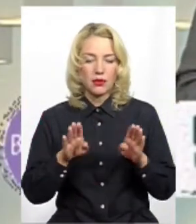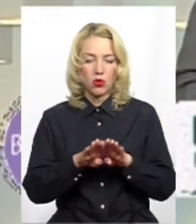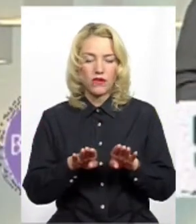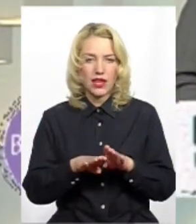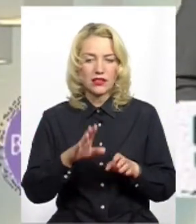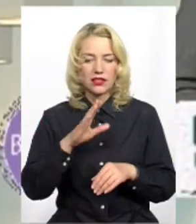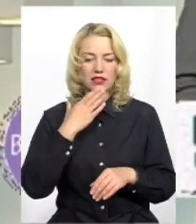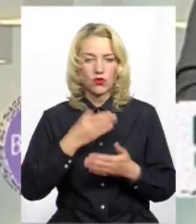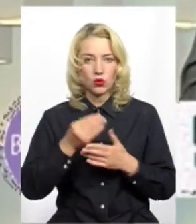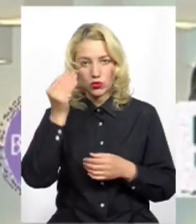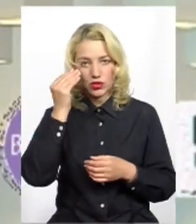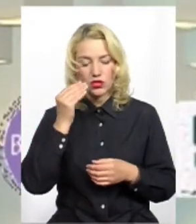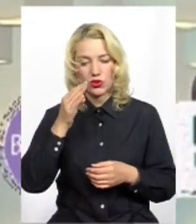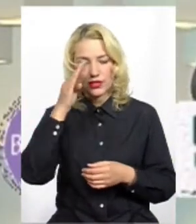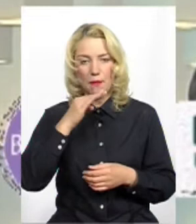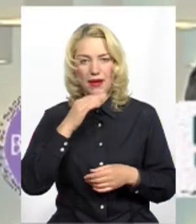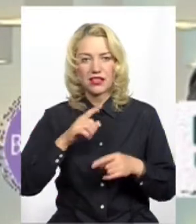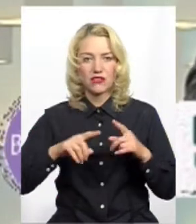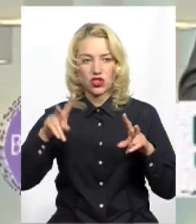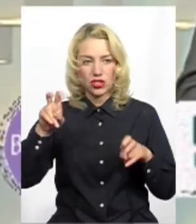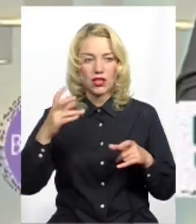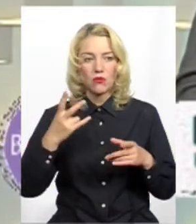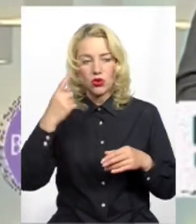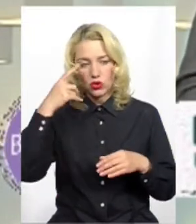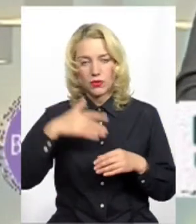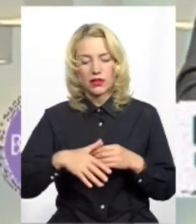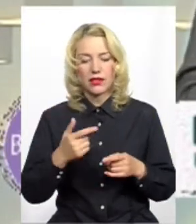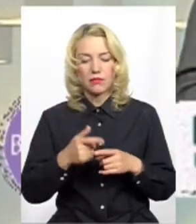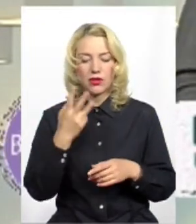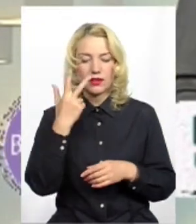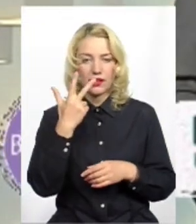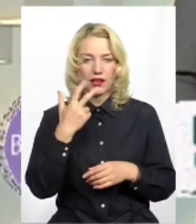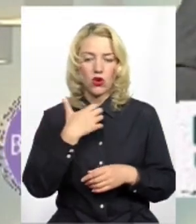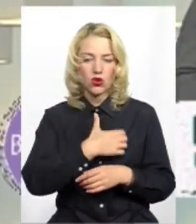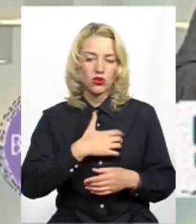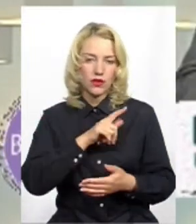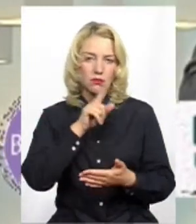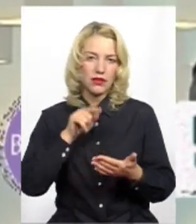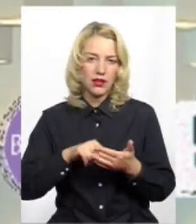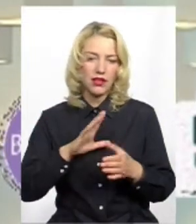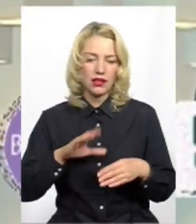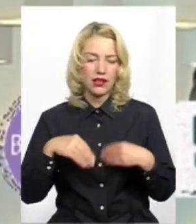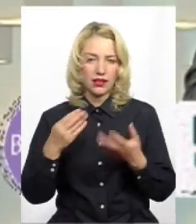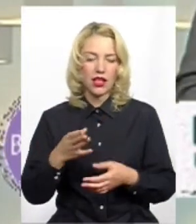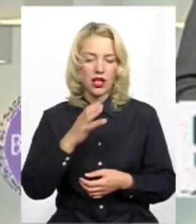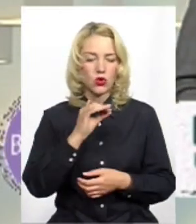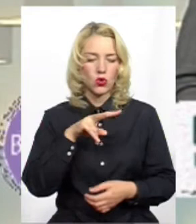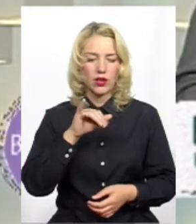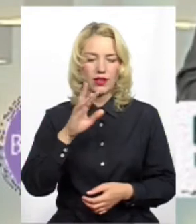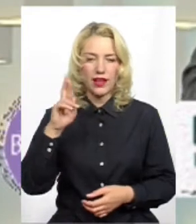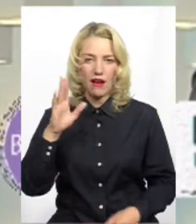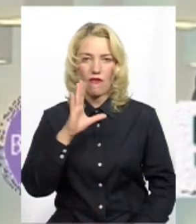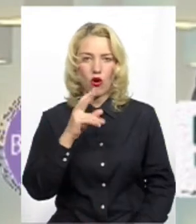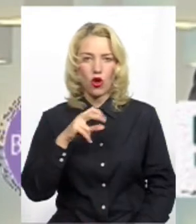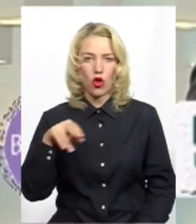позицію з партією «Батьківщини», а було зрозуміло, чи нас співпадають. Тому три основні питання, які я задав Юлії Володимирівні – це питання